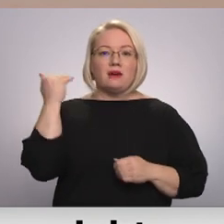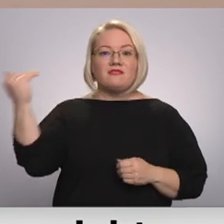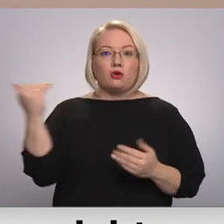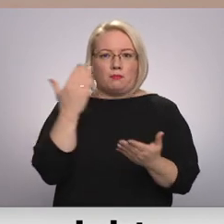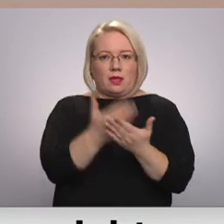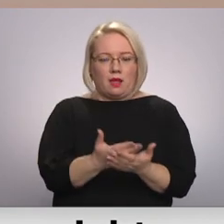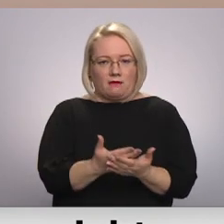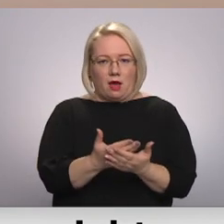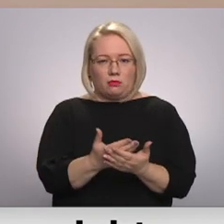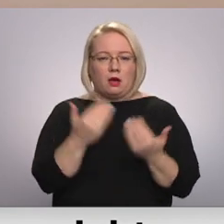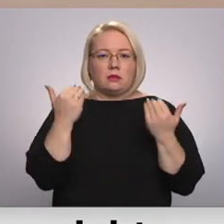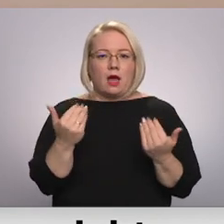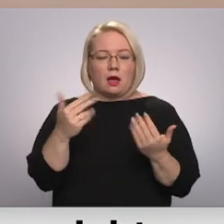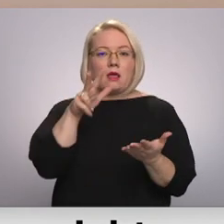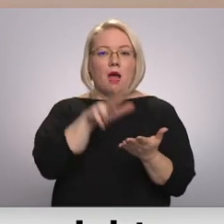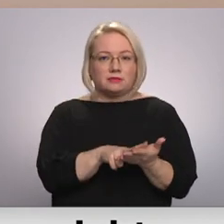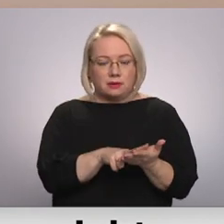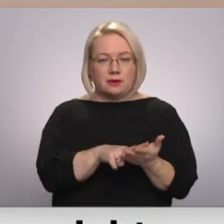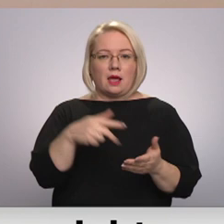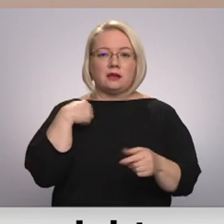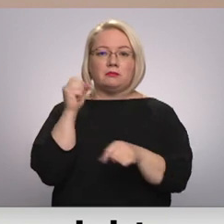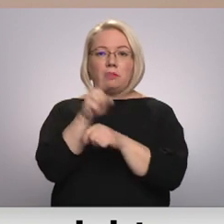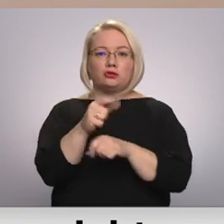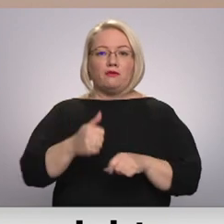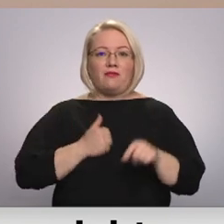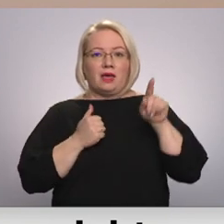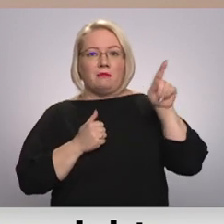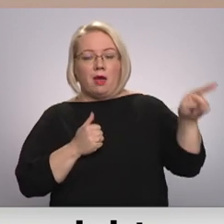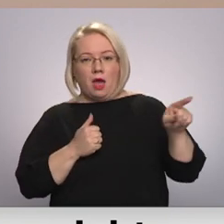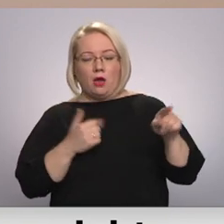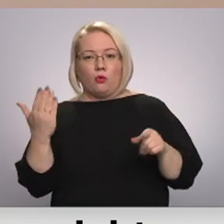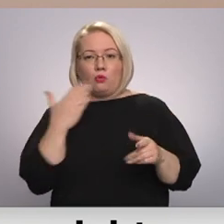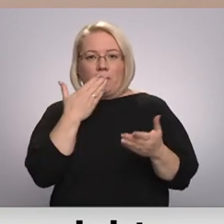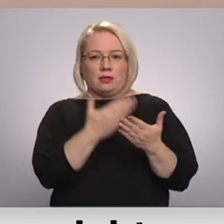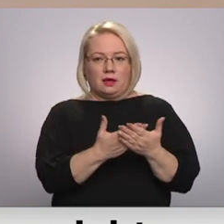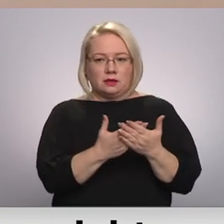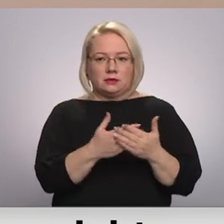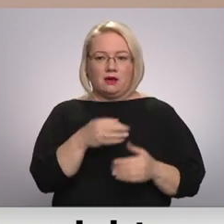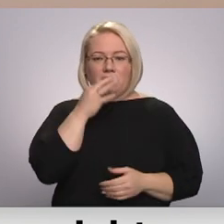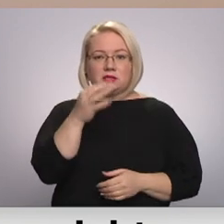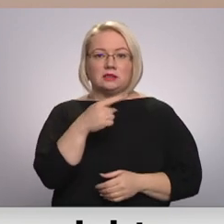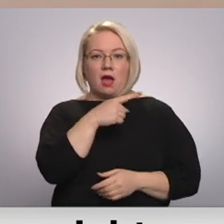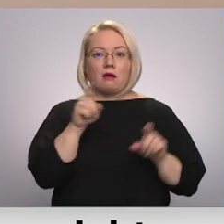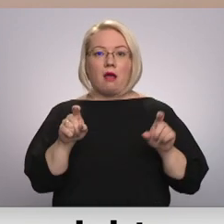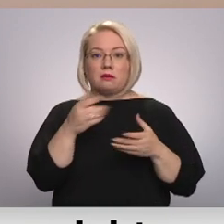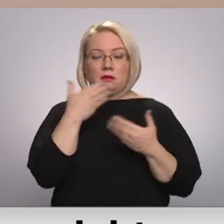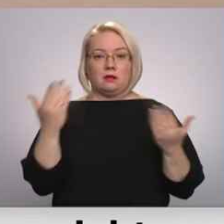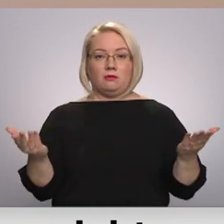piedāvājumu. Tagad mums apstiprina. Es tagad pasūtu tajai firmai, ko viņa man pietēja ieteica. Viņa saka, mums tāda krēsla nav.